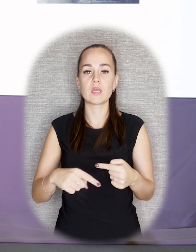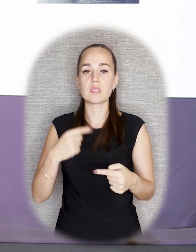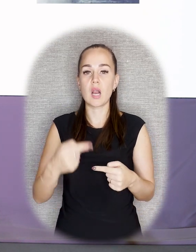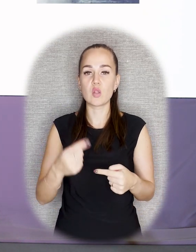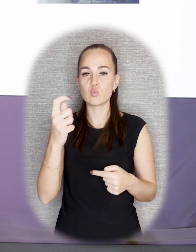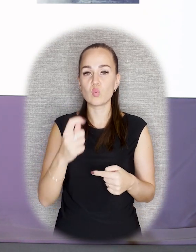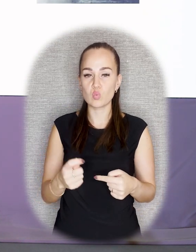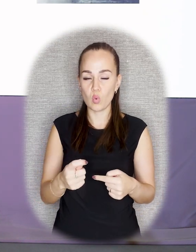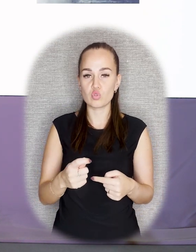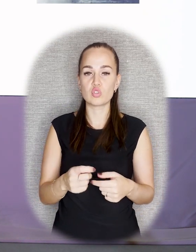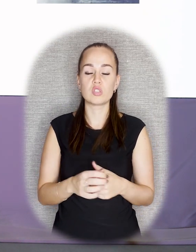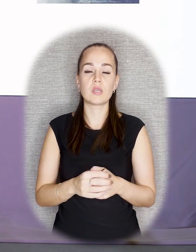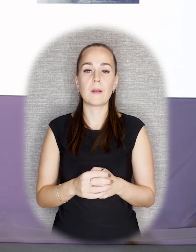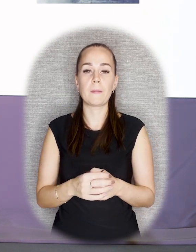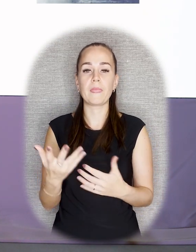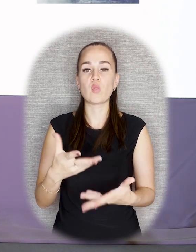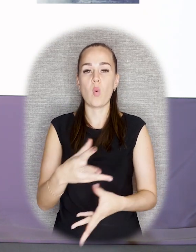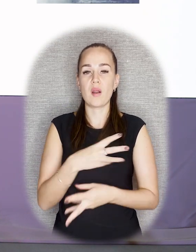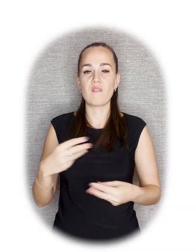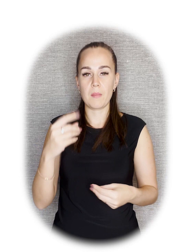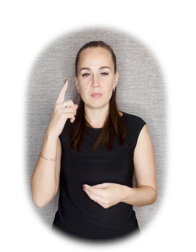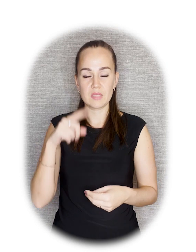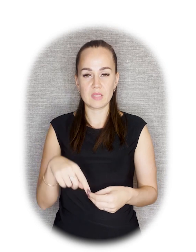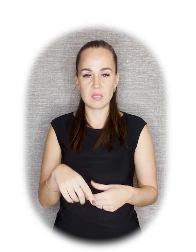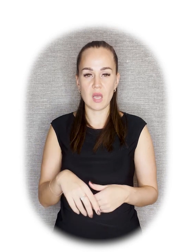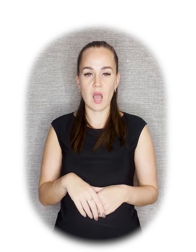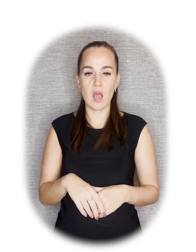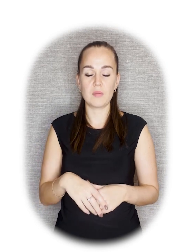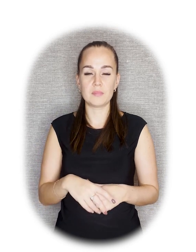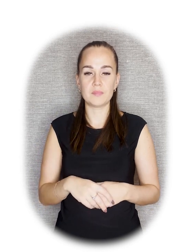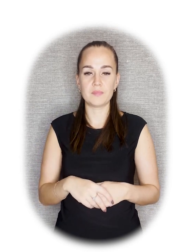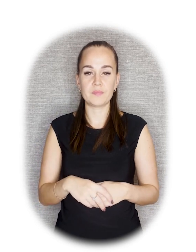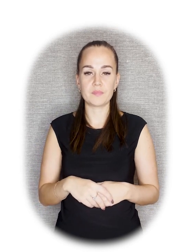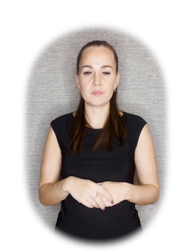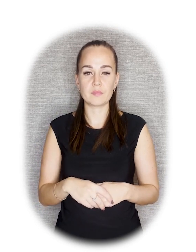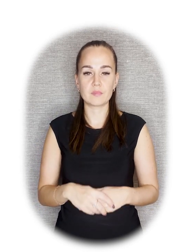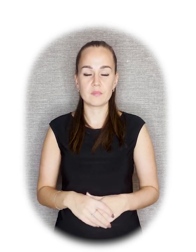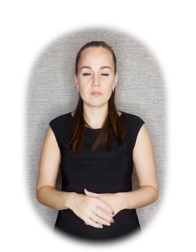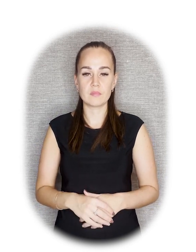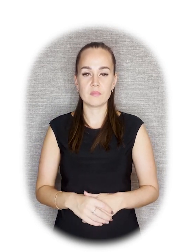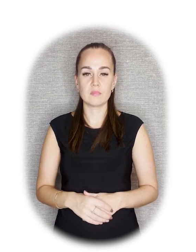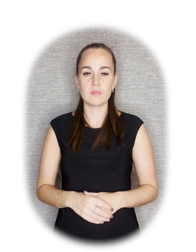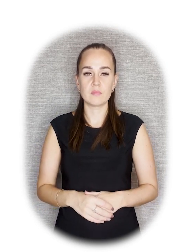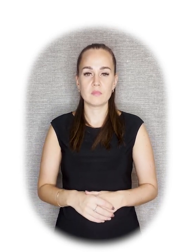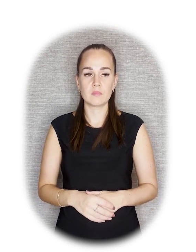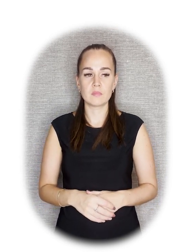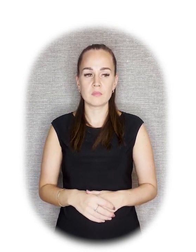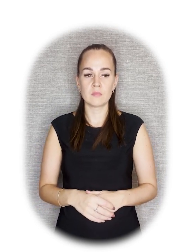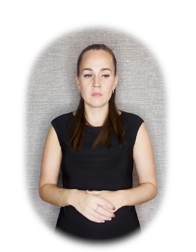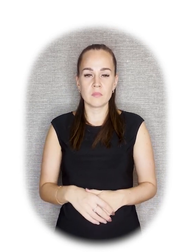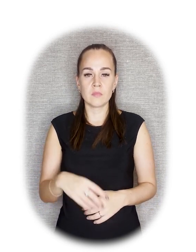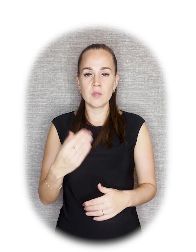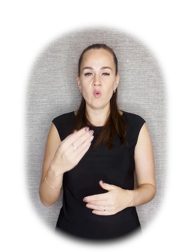Следующий художник, о котором мы поговорим, о котором мы знаем скорее как живописца, чем как скульптор, это Натан Альтман. Но мы видим его как раз скульптурный